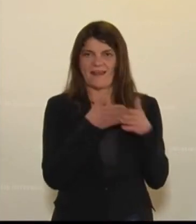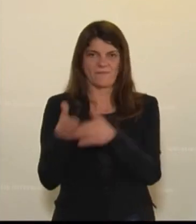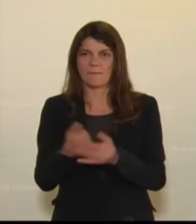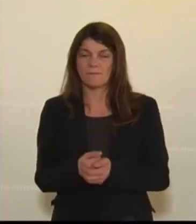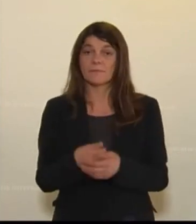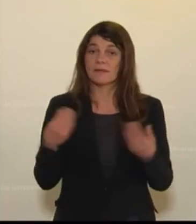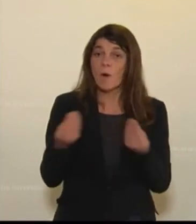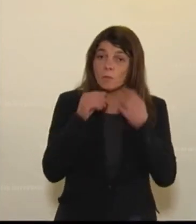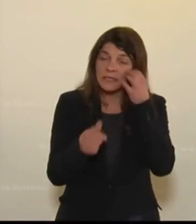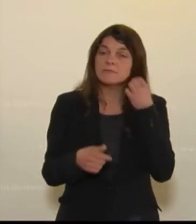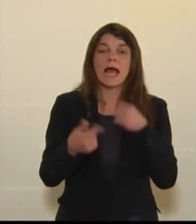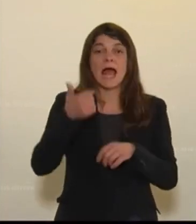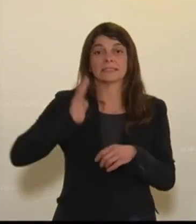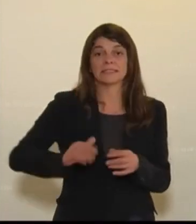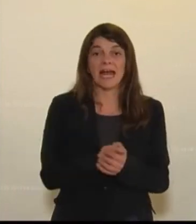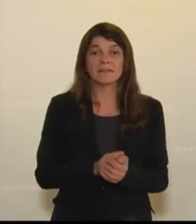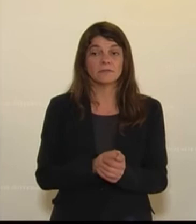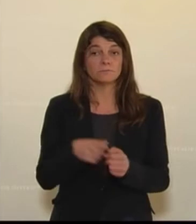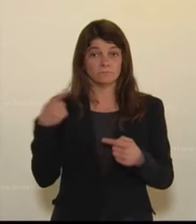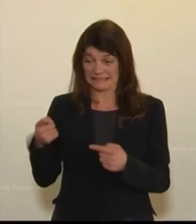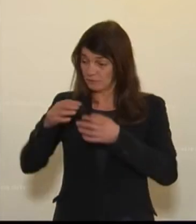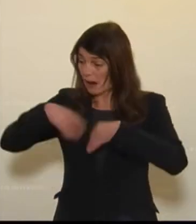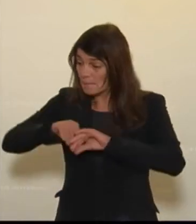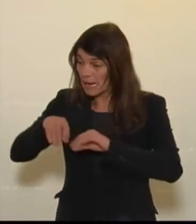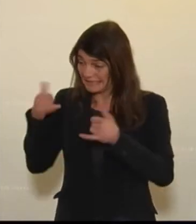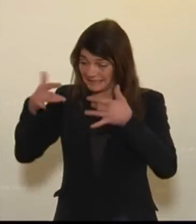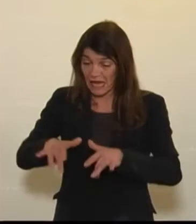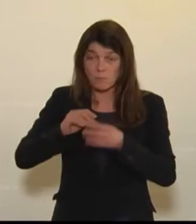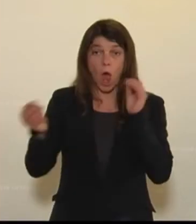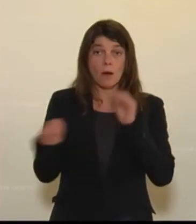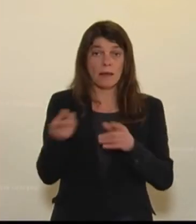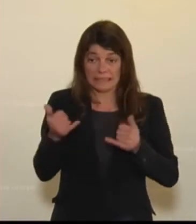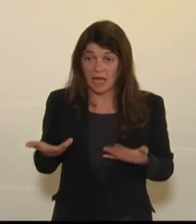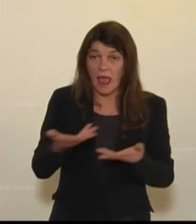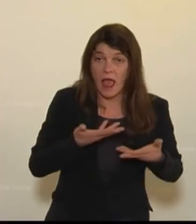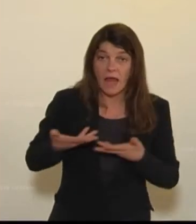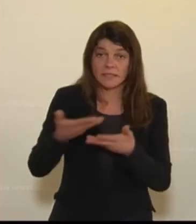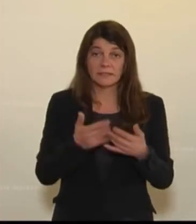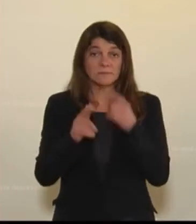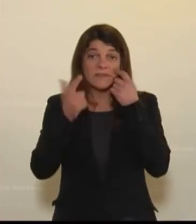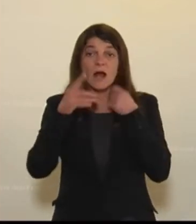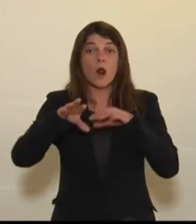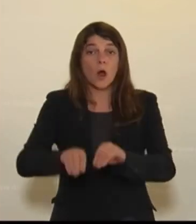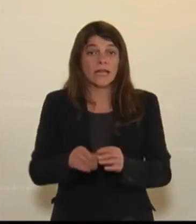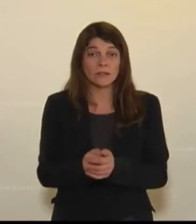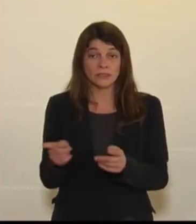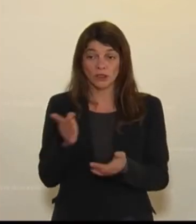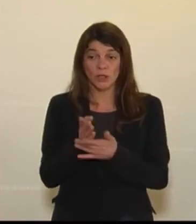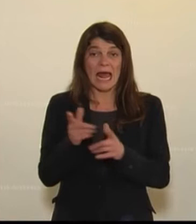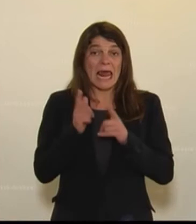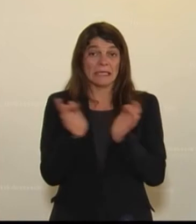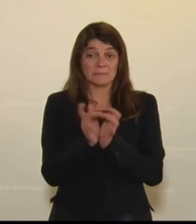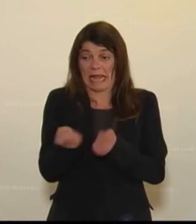nicht der Fall, weil Sie einerseits diesen ganz konkreten Familien, die das Problem haben, die jetzt beginnen, im zweiten Lockdown mit den Lebensmitteln